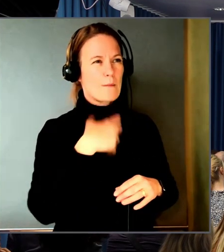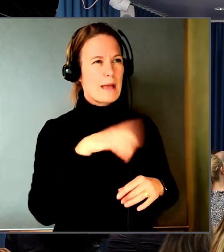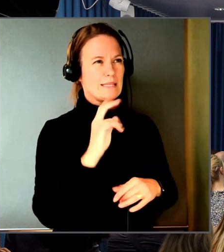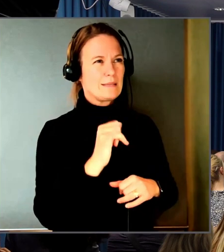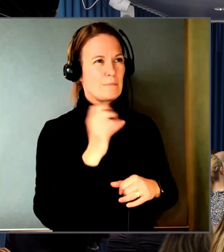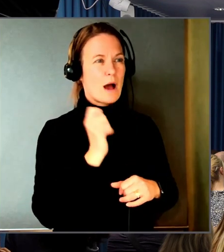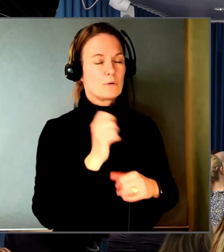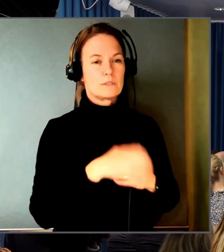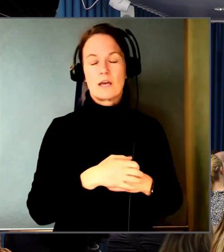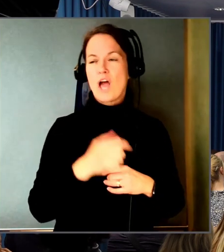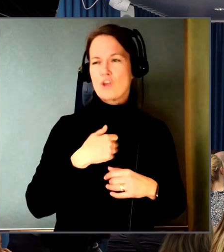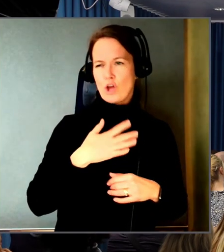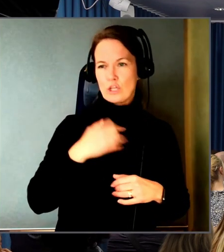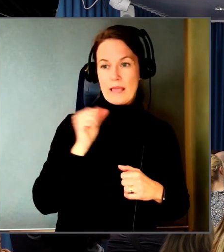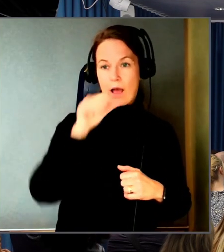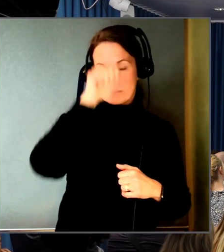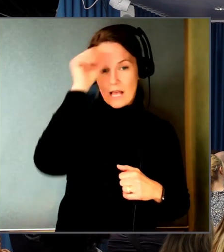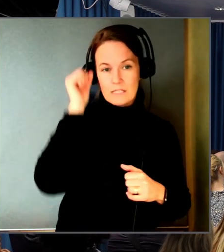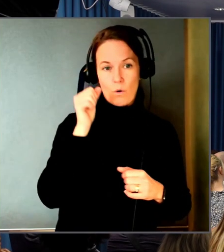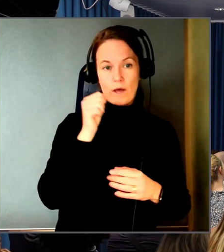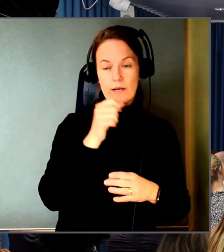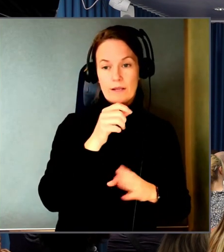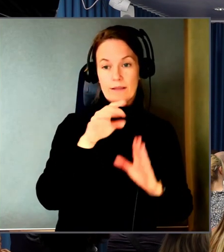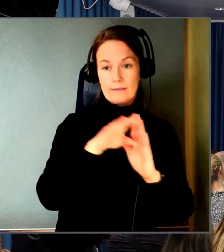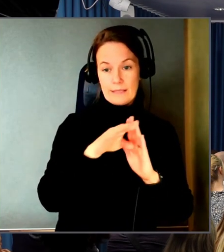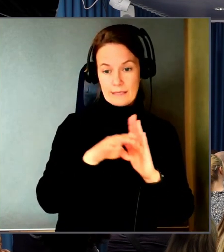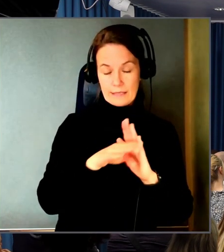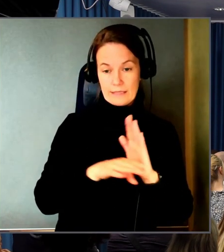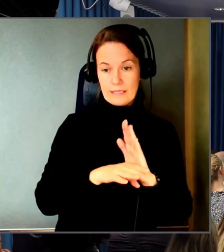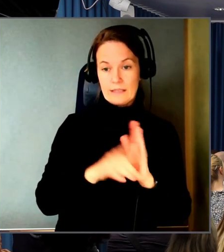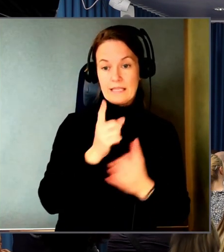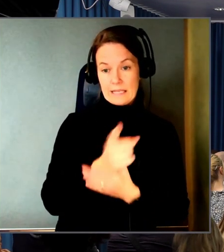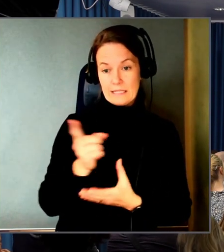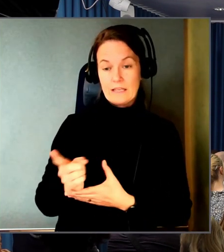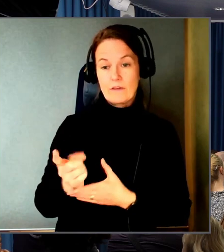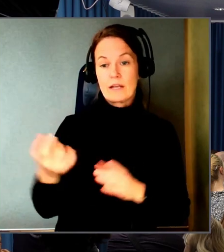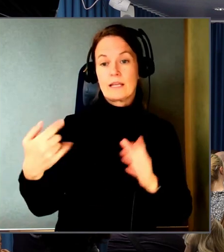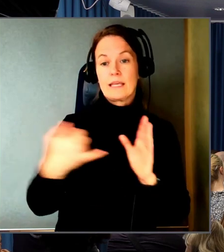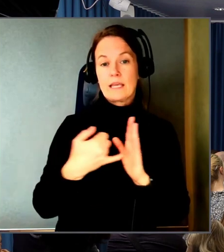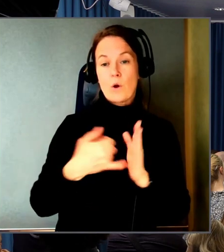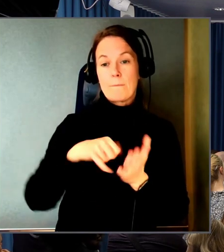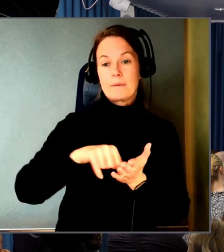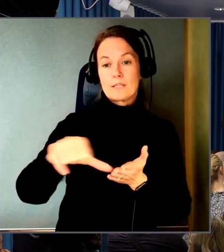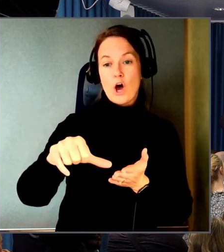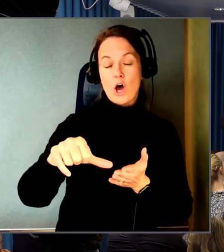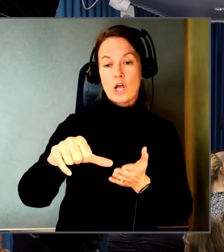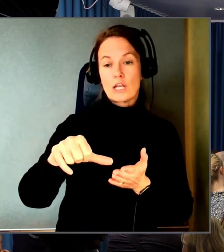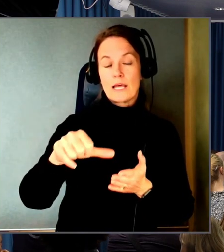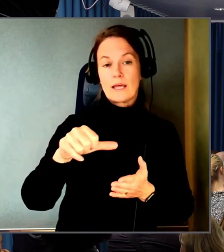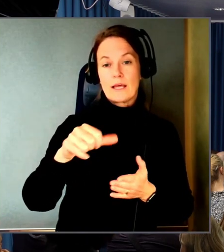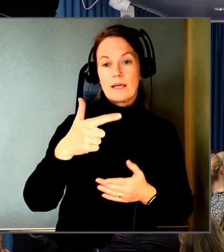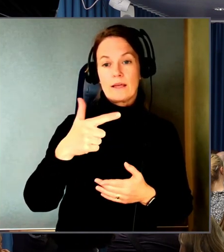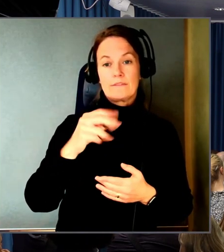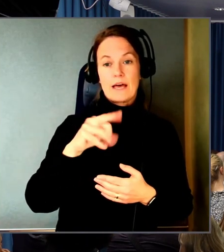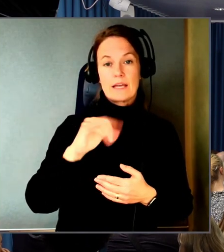jättesvår faktiskt. Det finns i direktivet omfattar betalterminaler. Men hur stort